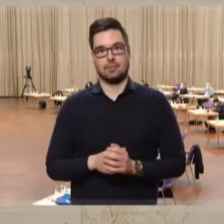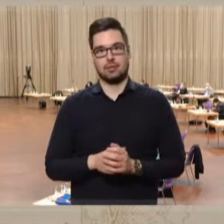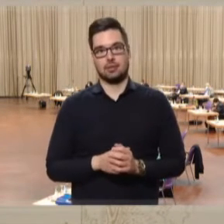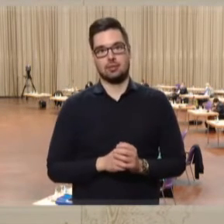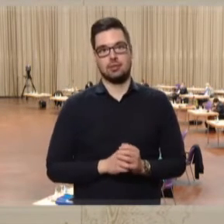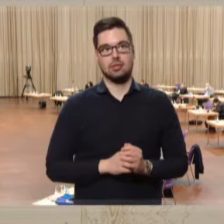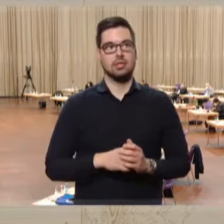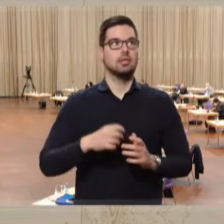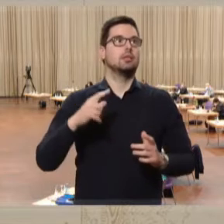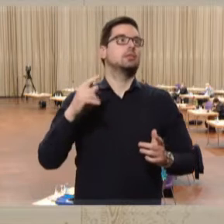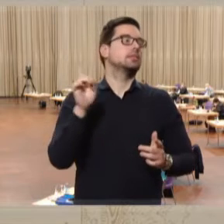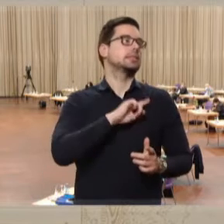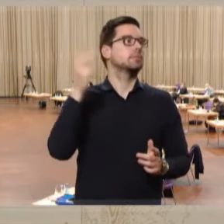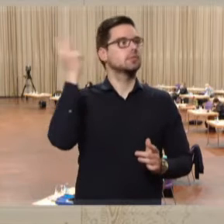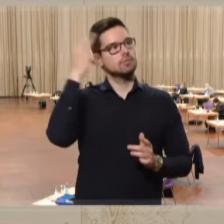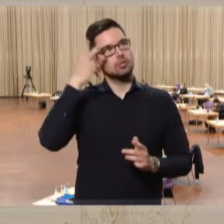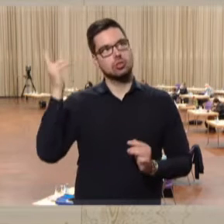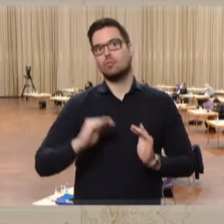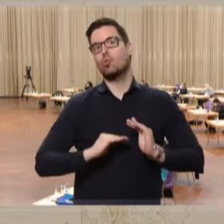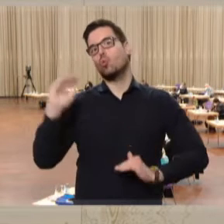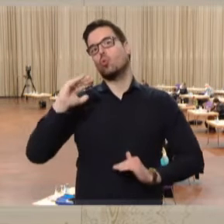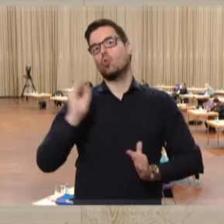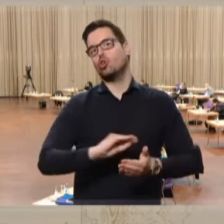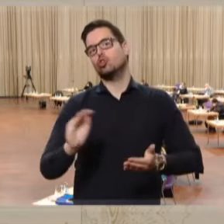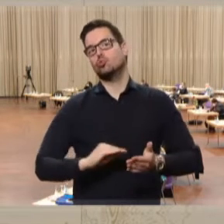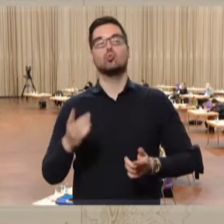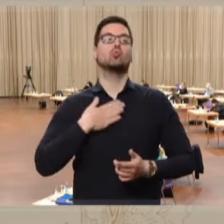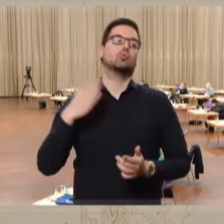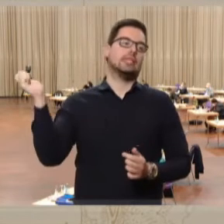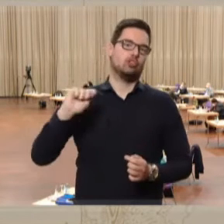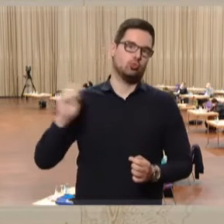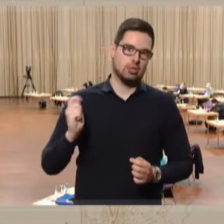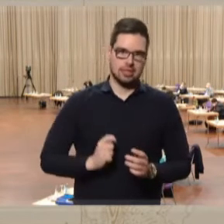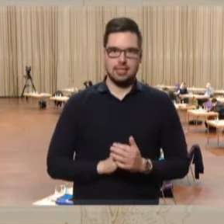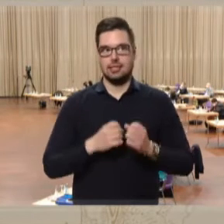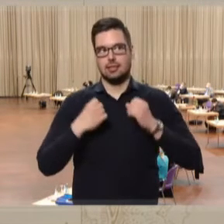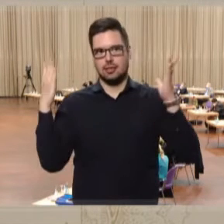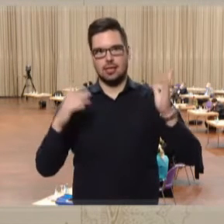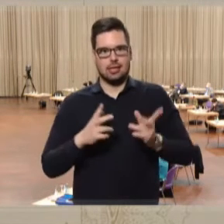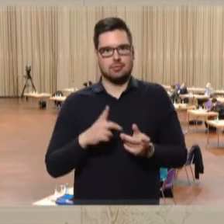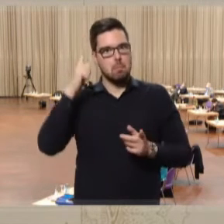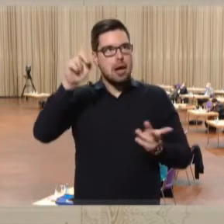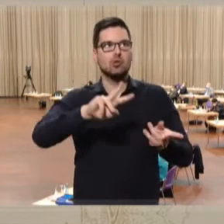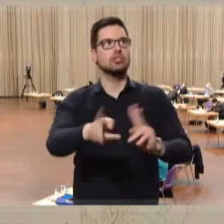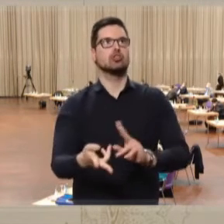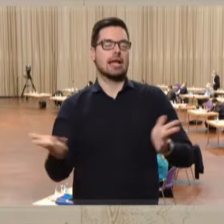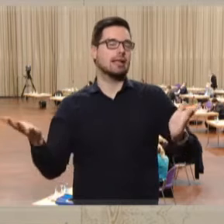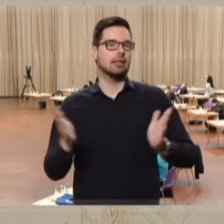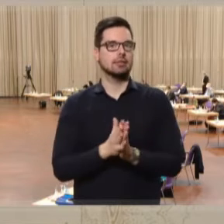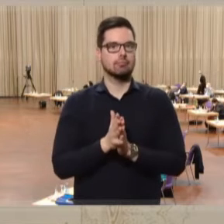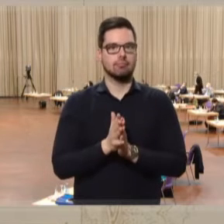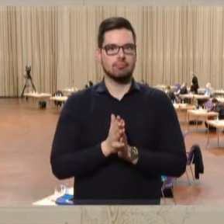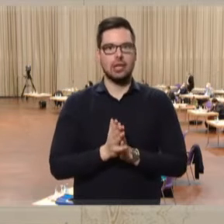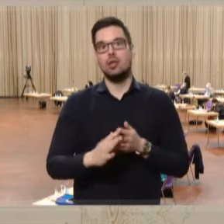sind selbstverständlich auch für unsere Hochschulen und für unsere Studierenden und an dieser Meinung hat sich nichts geändert und die